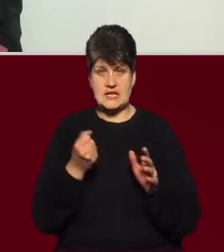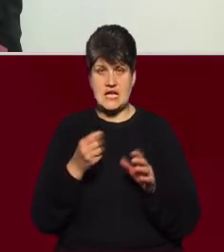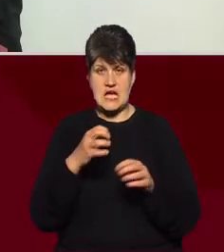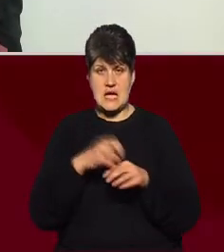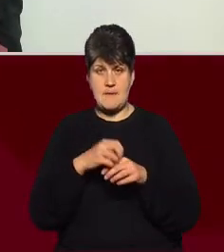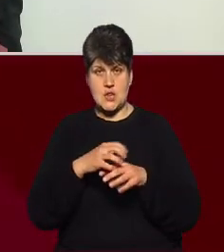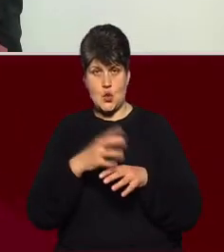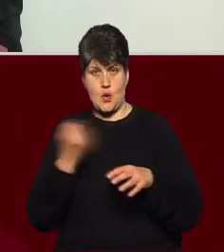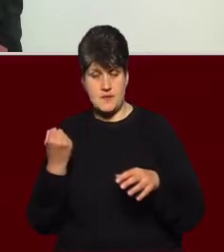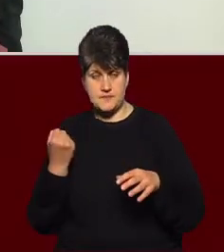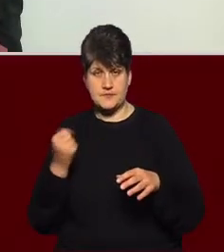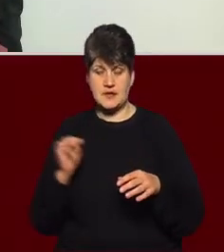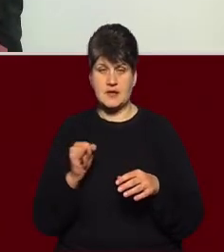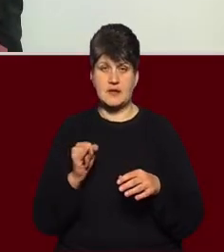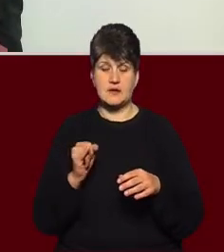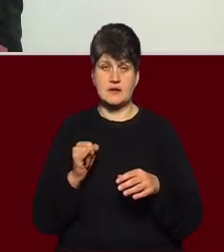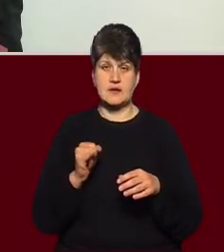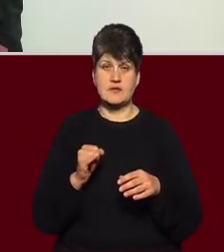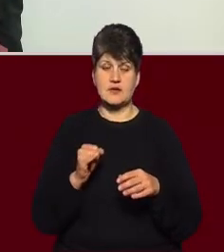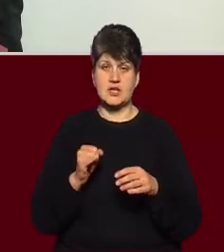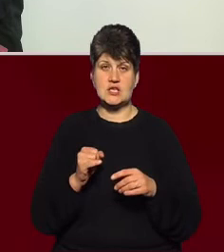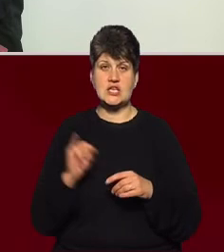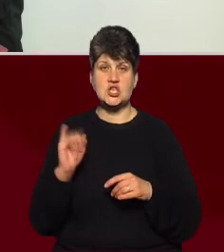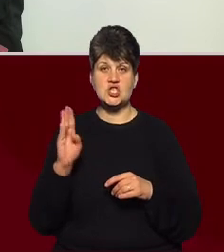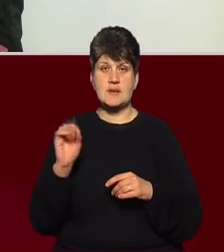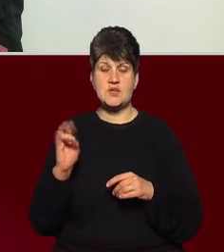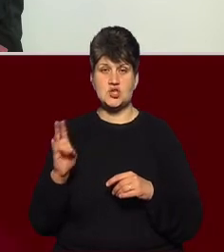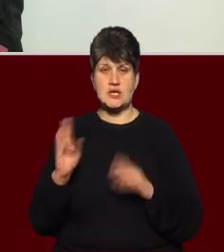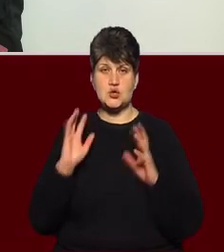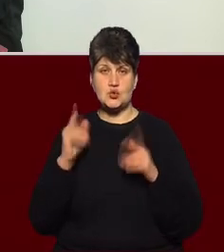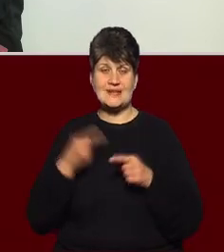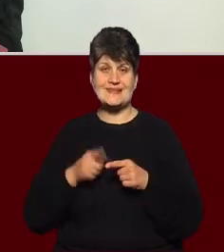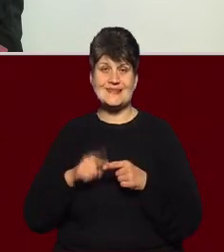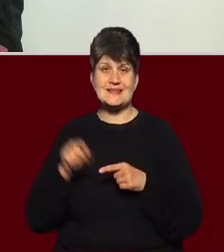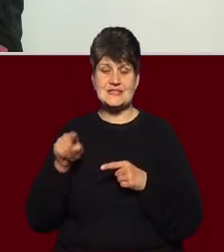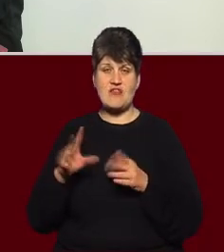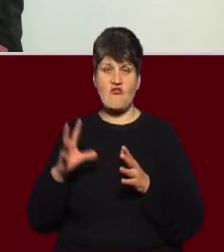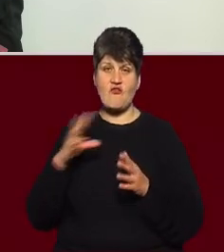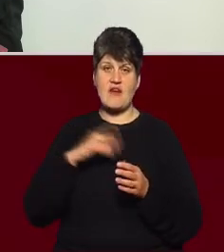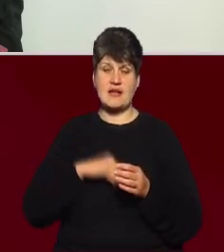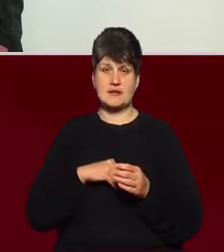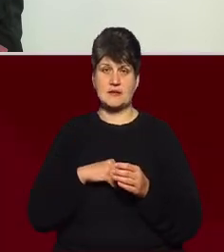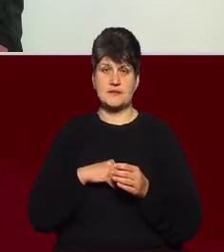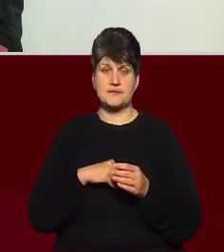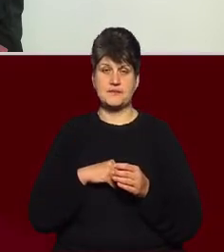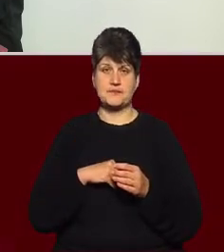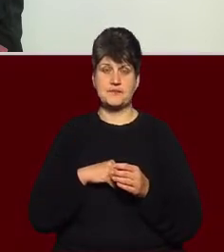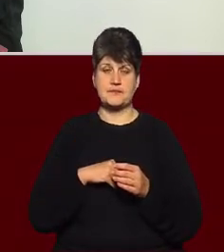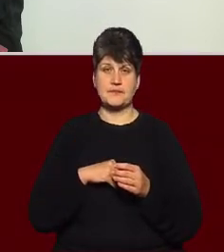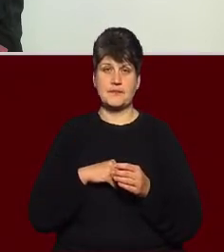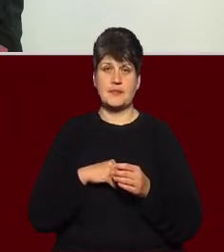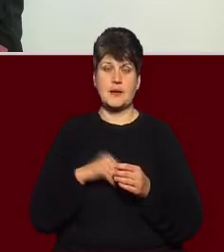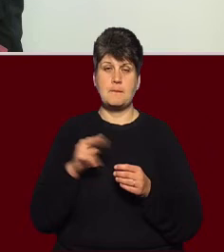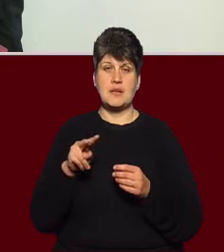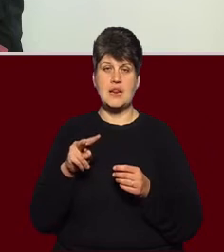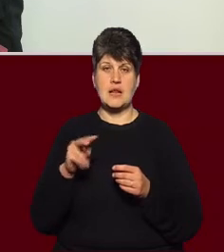в пацієнтів з ішемічним інсультом це є введення рекомбінантного, так званого, активатора плазміногена, препарата